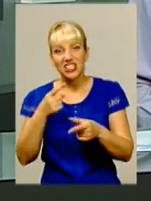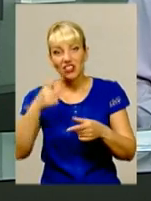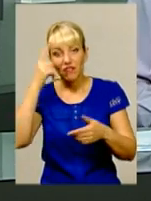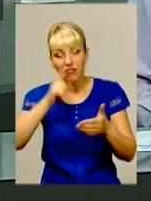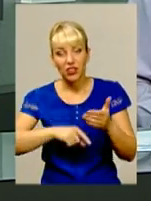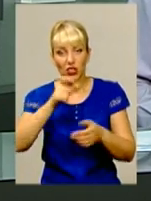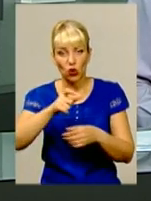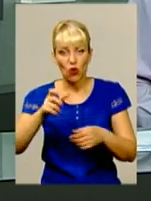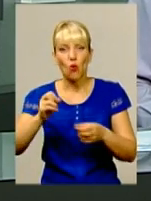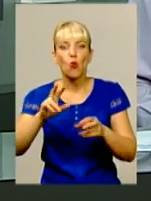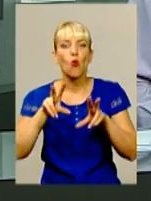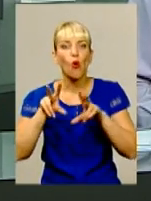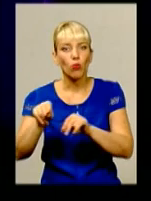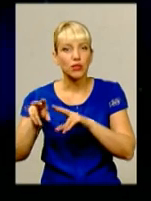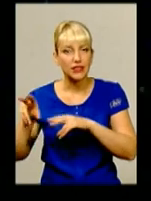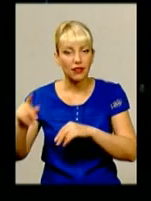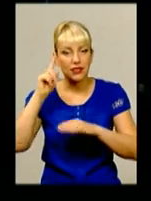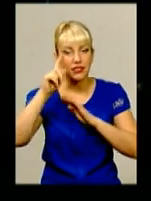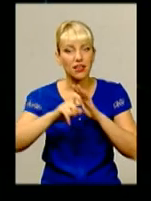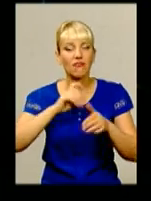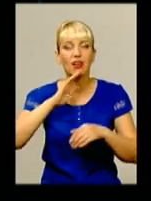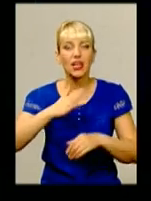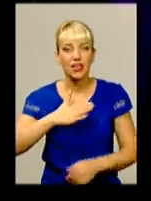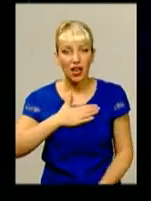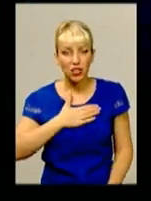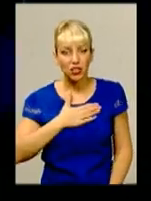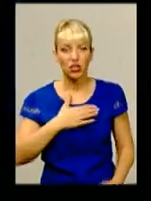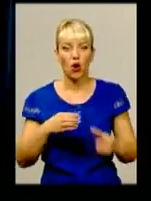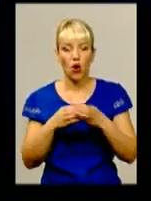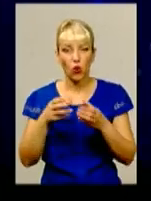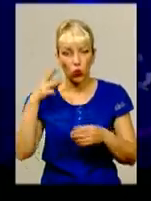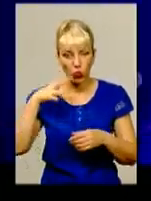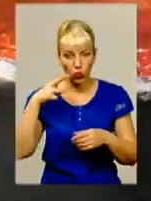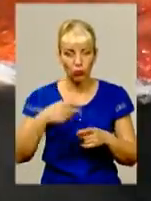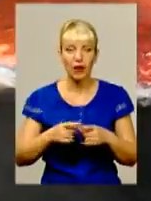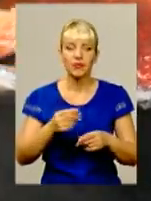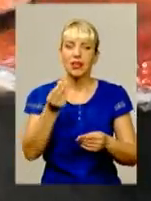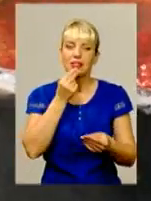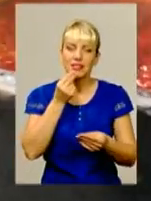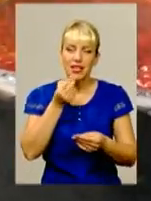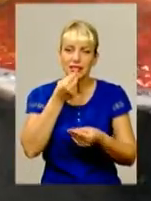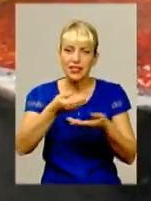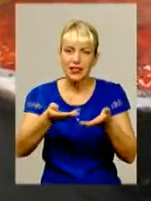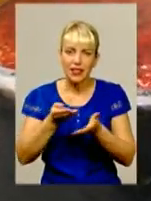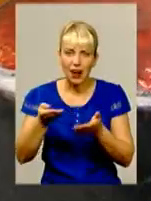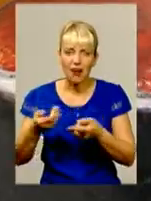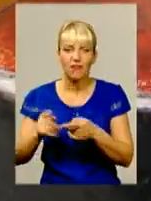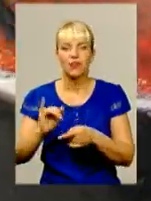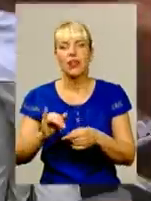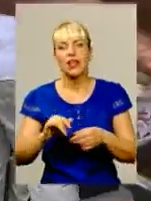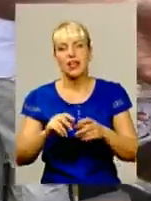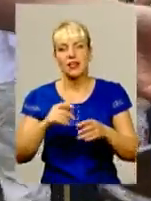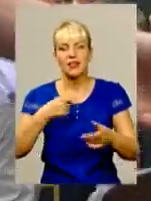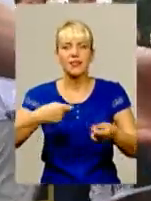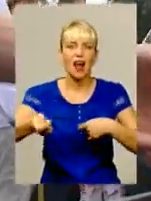дізнавалась Світлана Русіна. Запрошення зірок, дегустація страв, реставрація стадіонів, ярмарки.